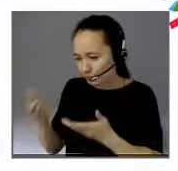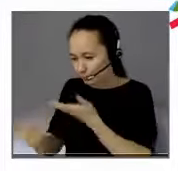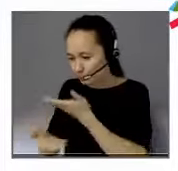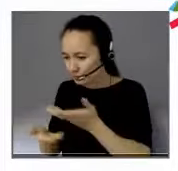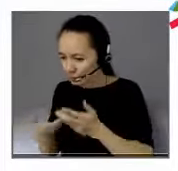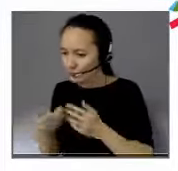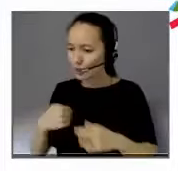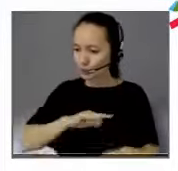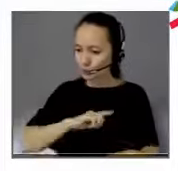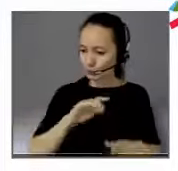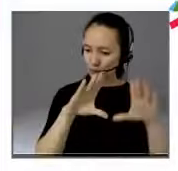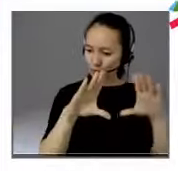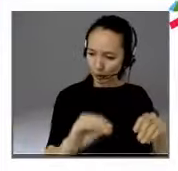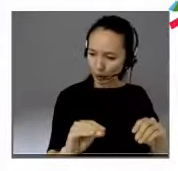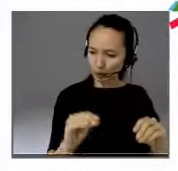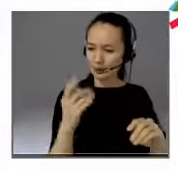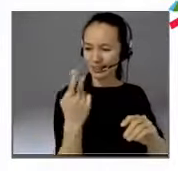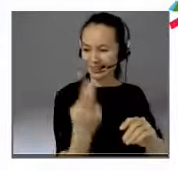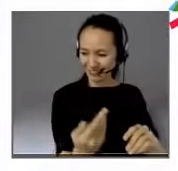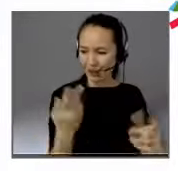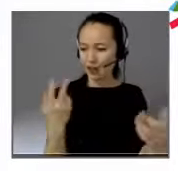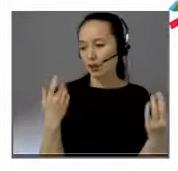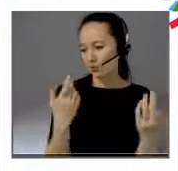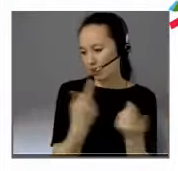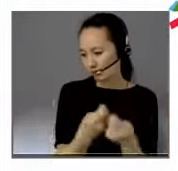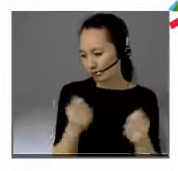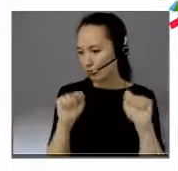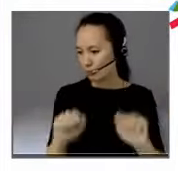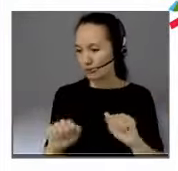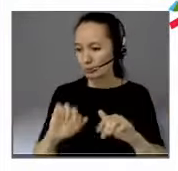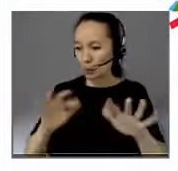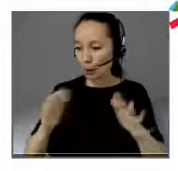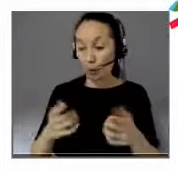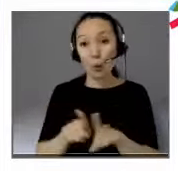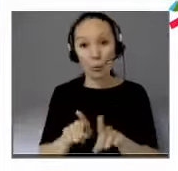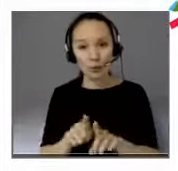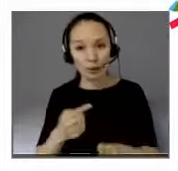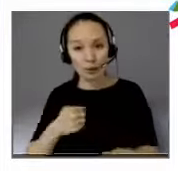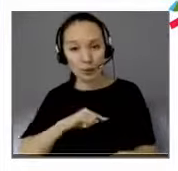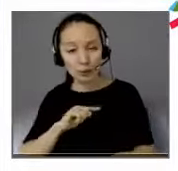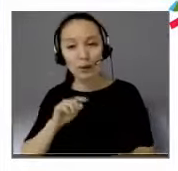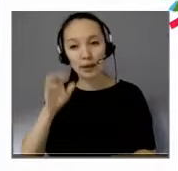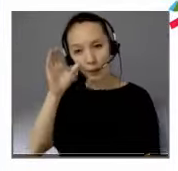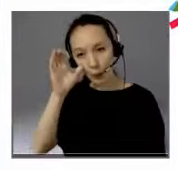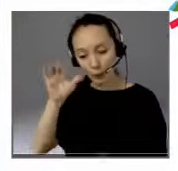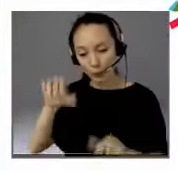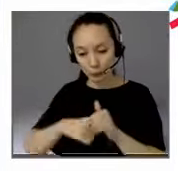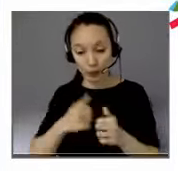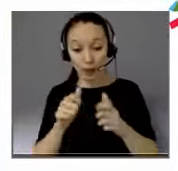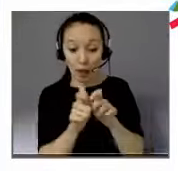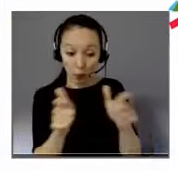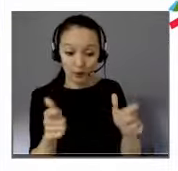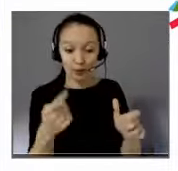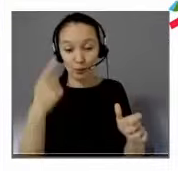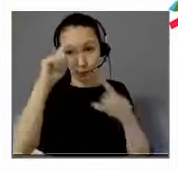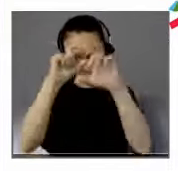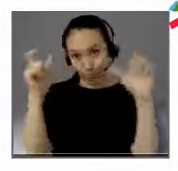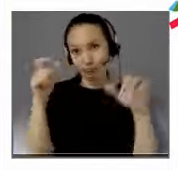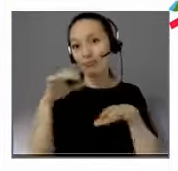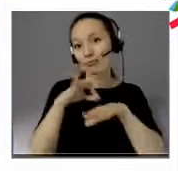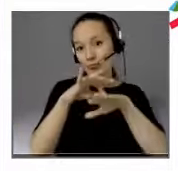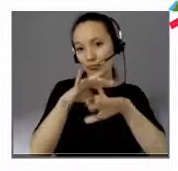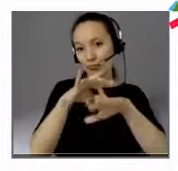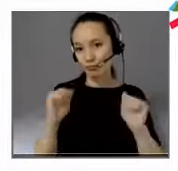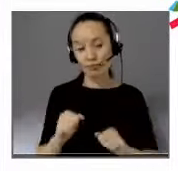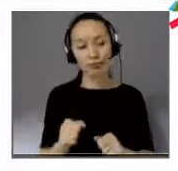et beaucoup des choses concrètes. On a voulu être dans le concret pour accompagner les entreprises. Alors c'est la fin de cette université du réseau